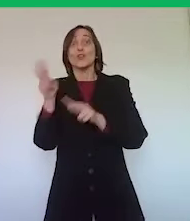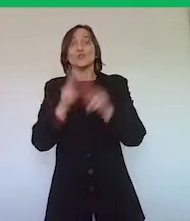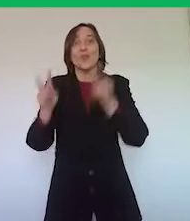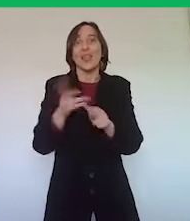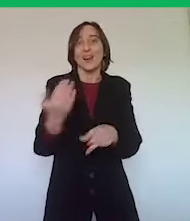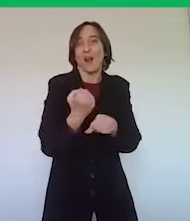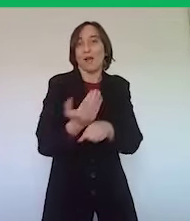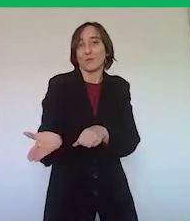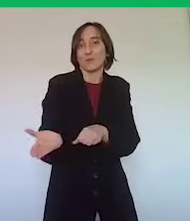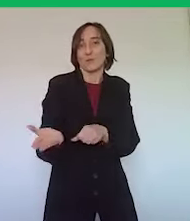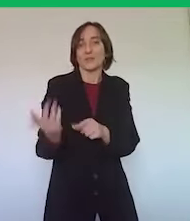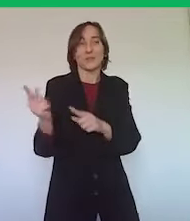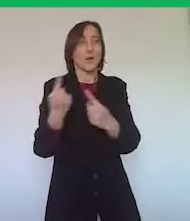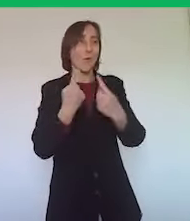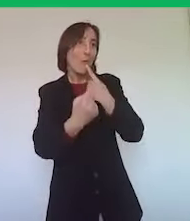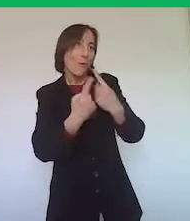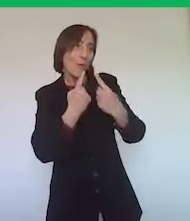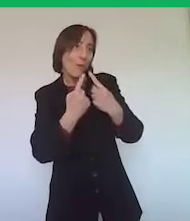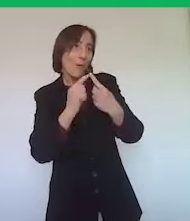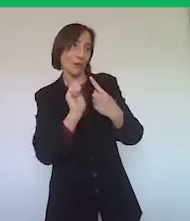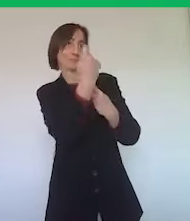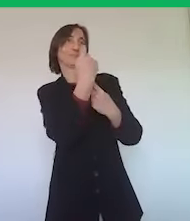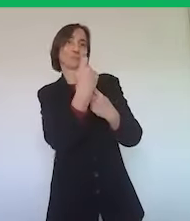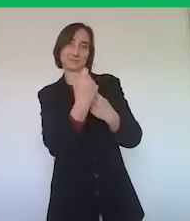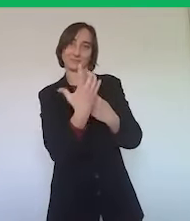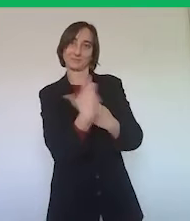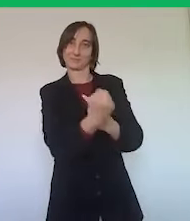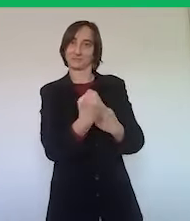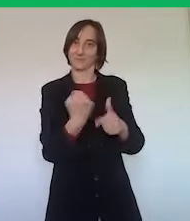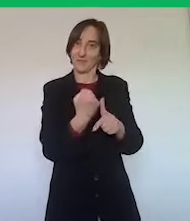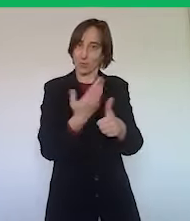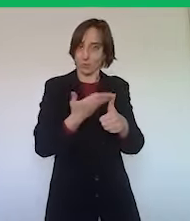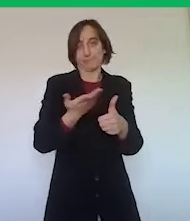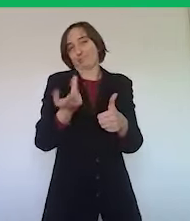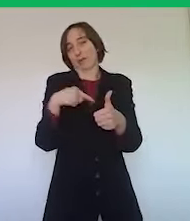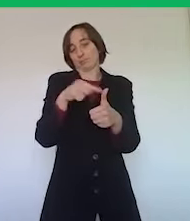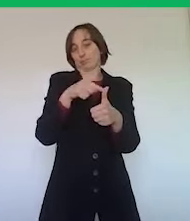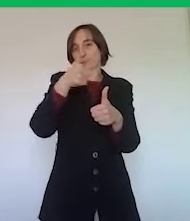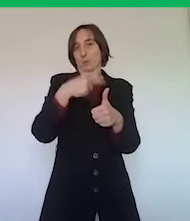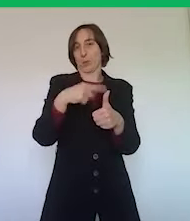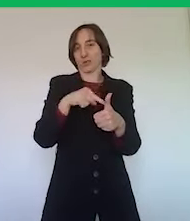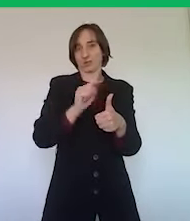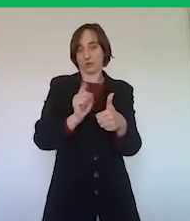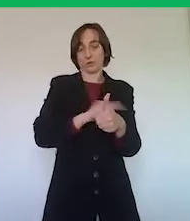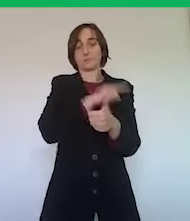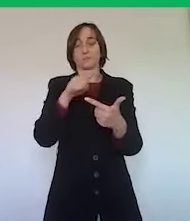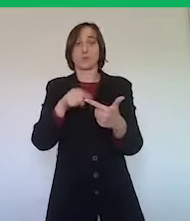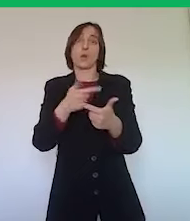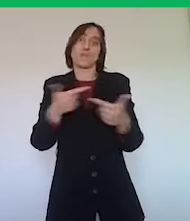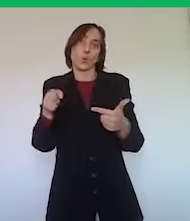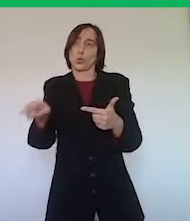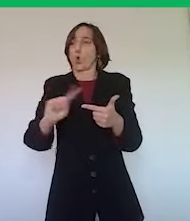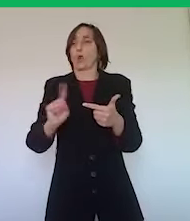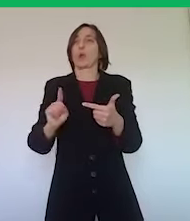agganciarlo attraverso il colloquio, di convincere il datore di lavoro, non è neanche per fortuna in questo